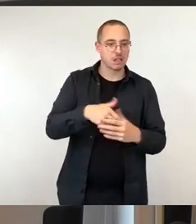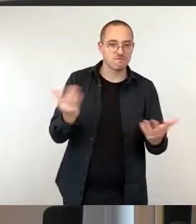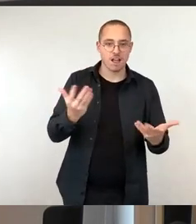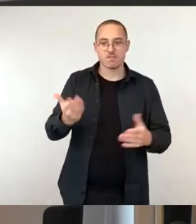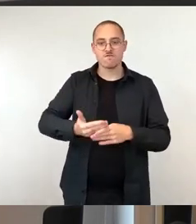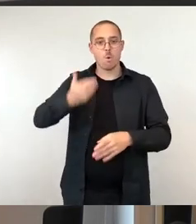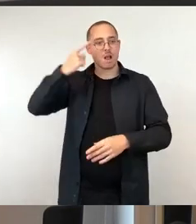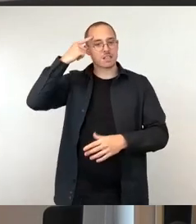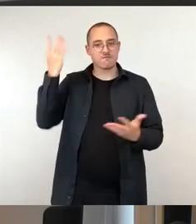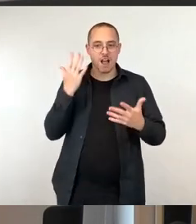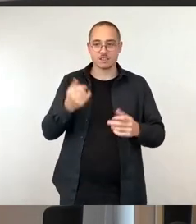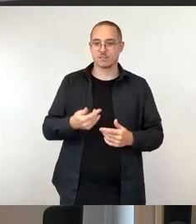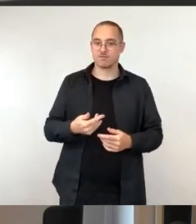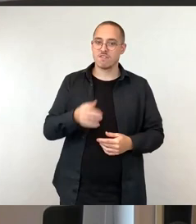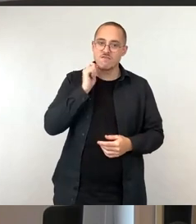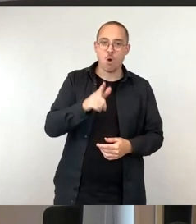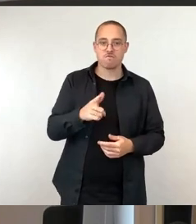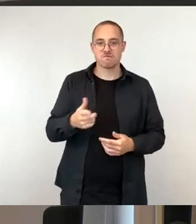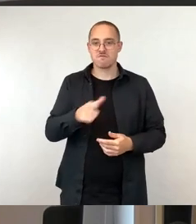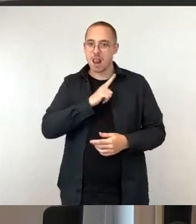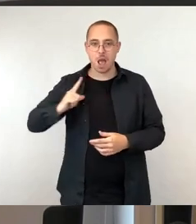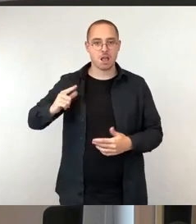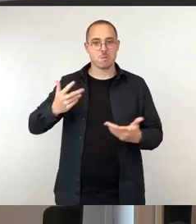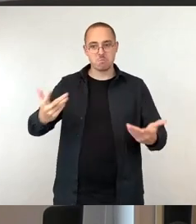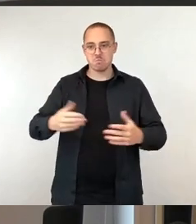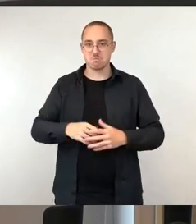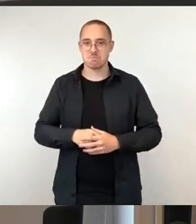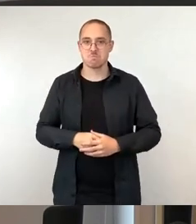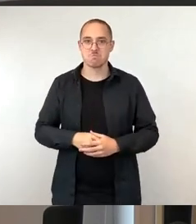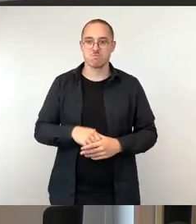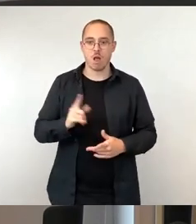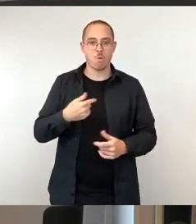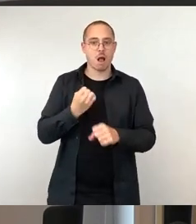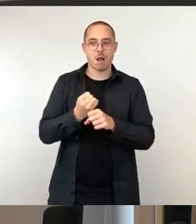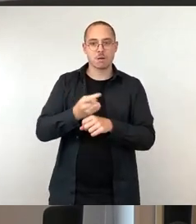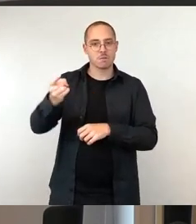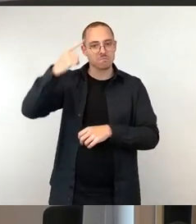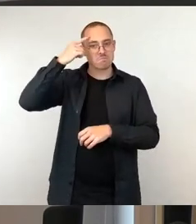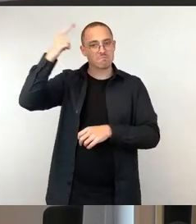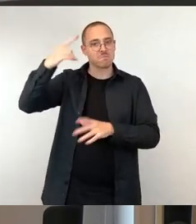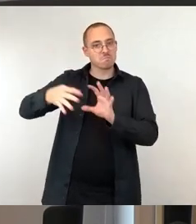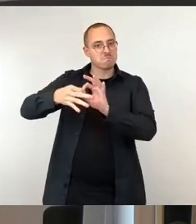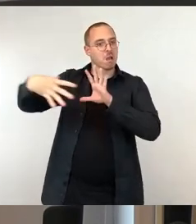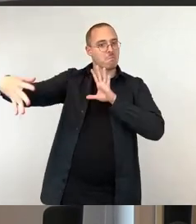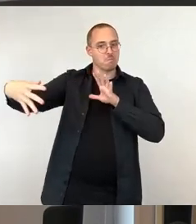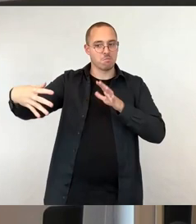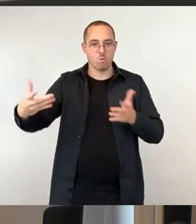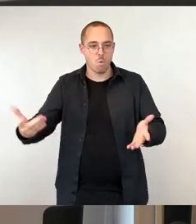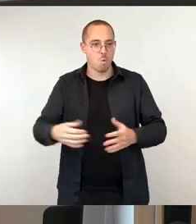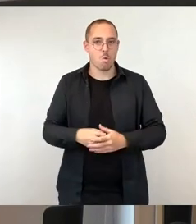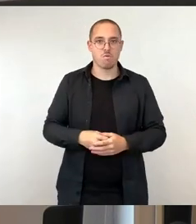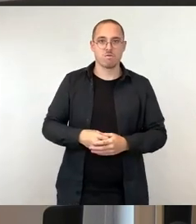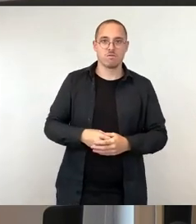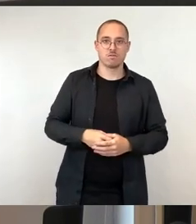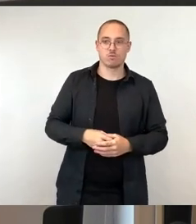Tätigkeit ausgeübt werden kann und wenn die Tätigkeit nichts mit dem zu tun hat, was die Person je früher gemacht hat oder auch anstrebt, beruflich